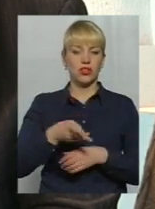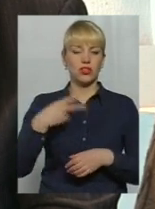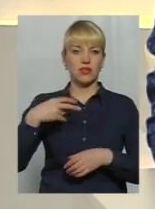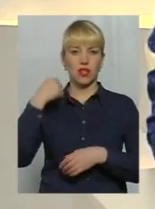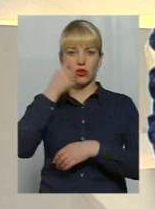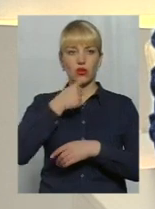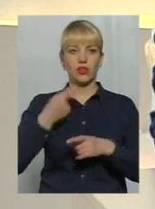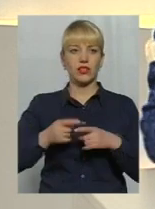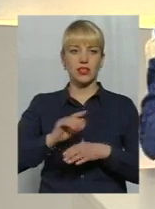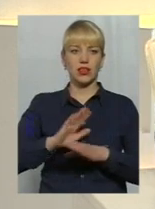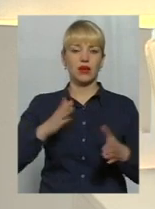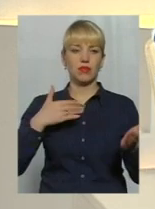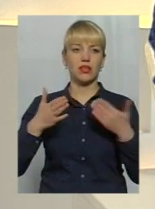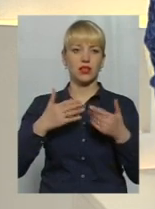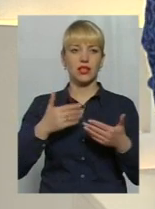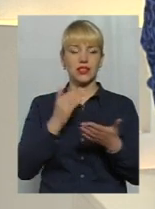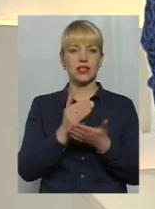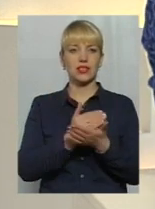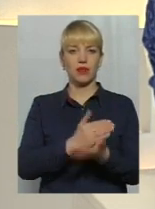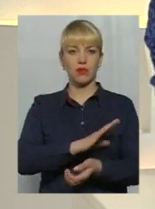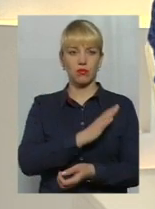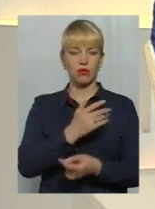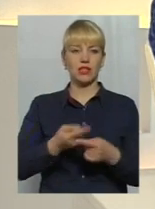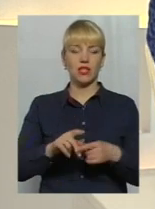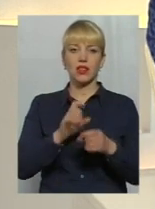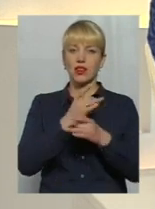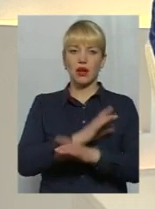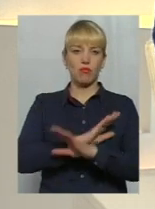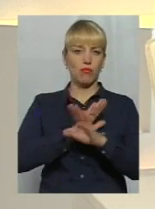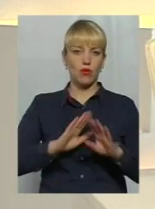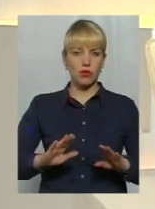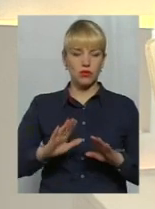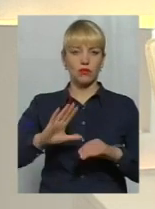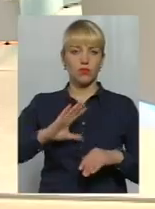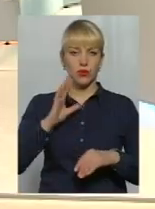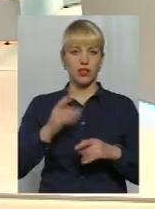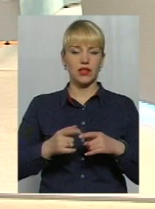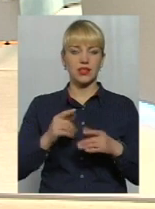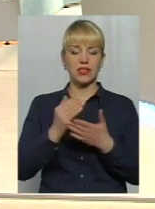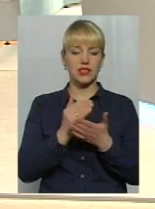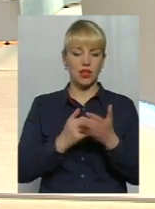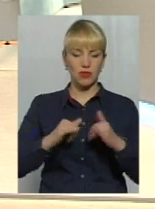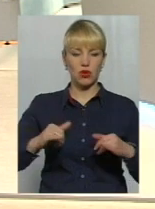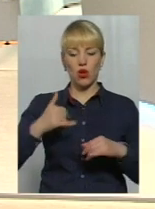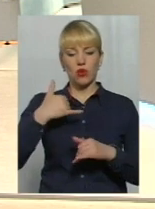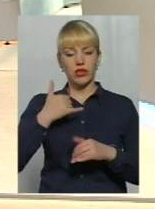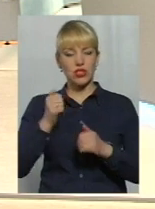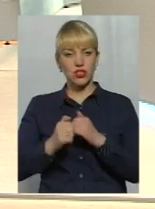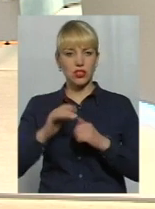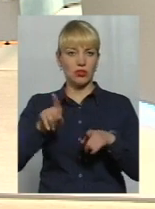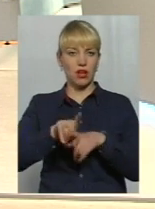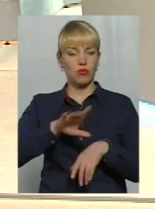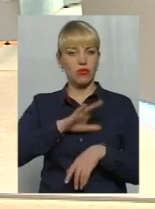це підхід такий системний був, тобто це не просто стратегія розвитку, у нас дуже часто різних багато стратегій, але